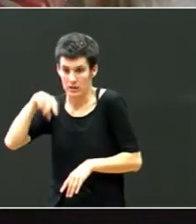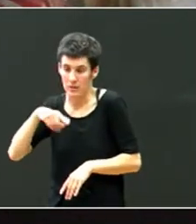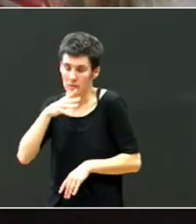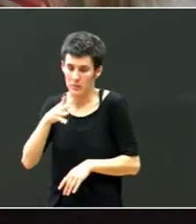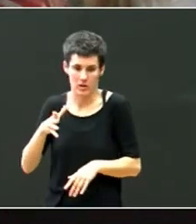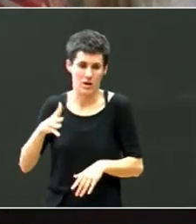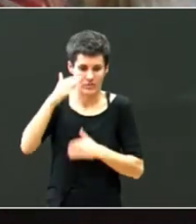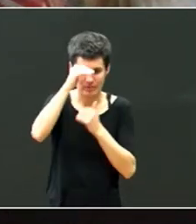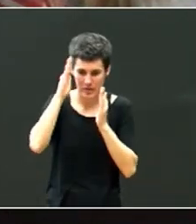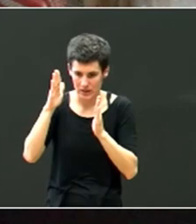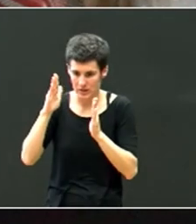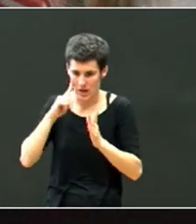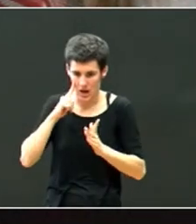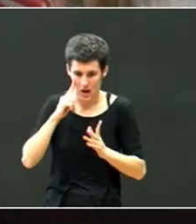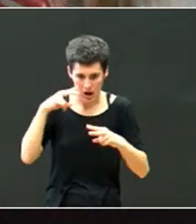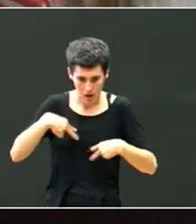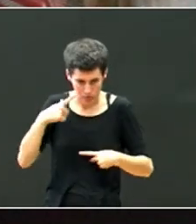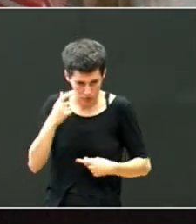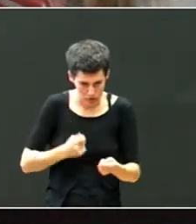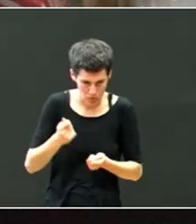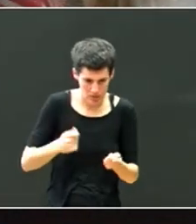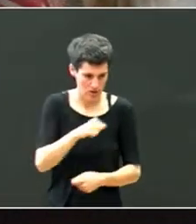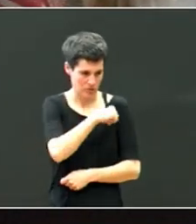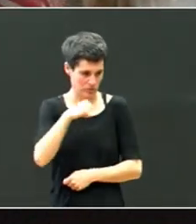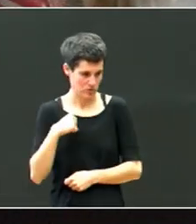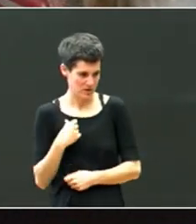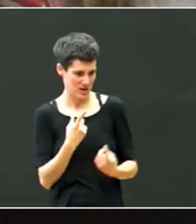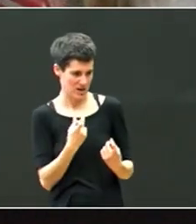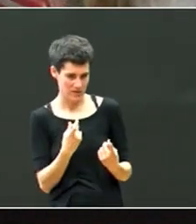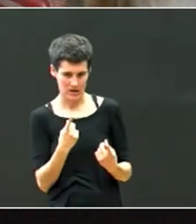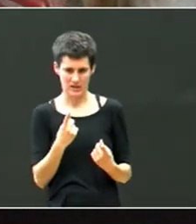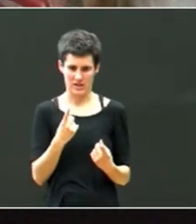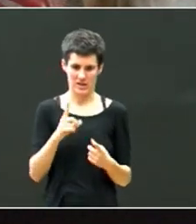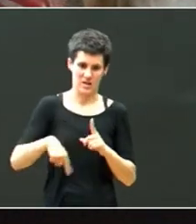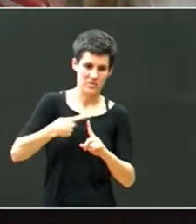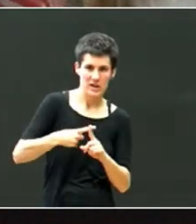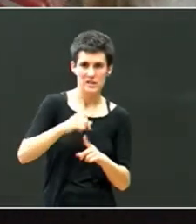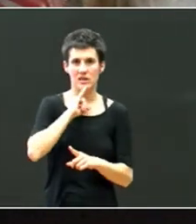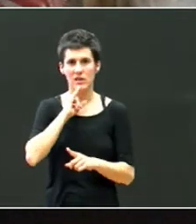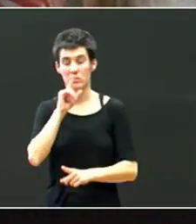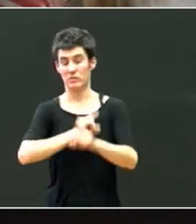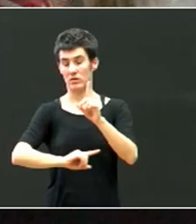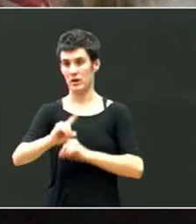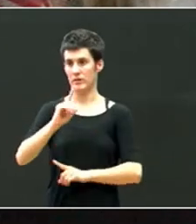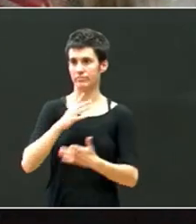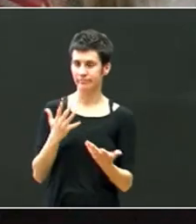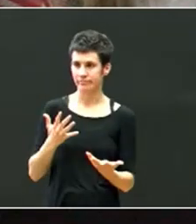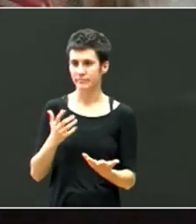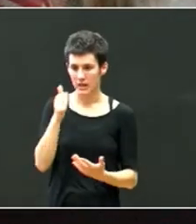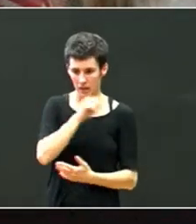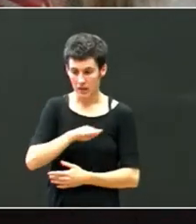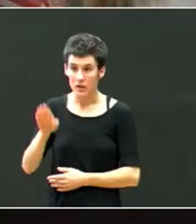autorregulazioa eta autonomia falta agertzen bada, eta gainera izkuntzarekin alazua agertatzen badira, zelan ume hauek